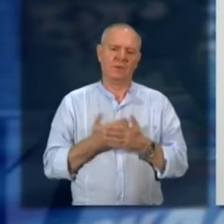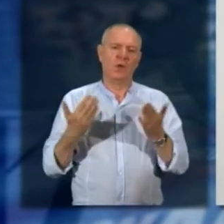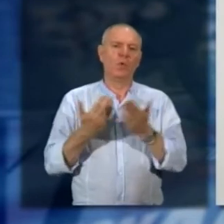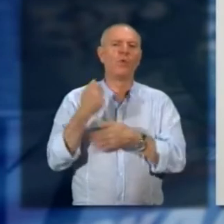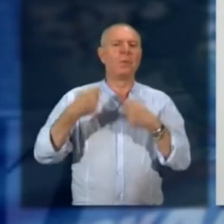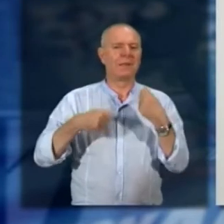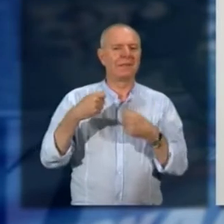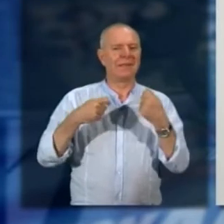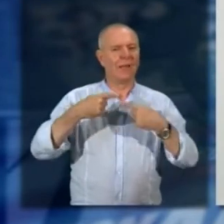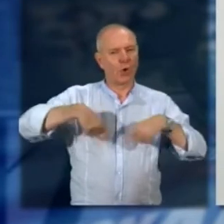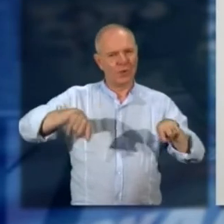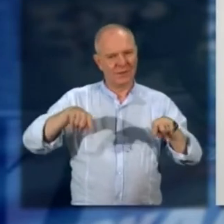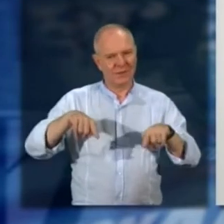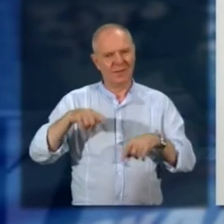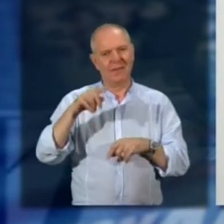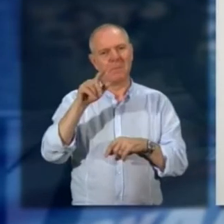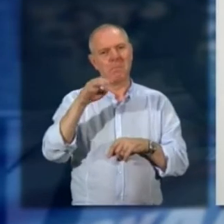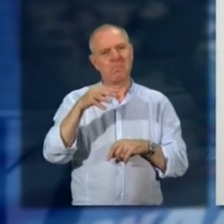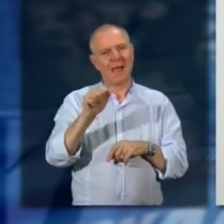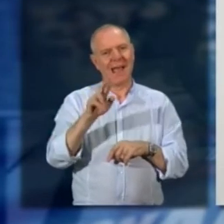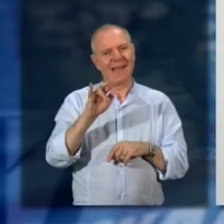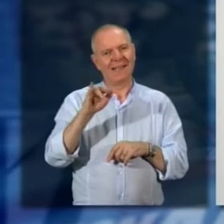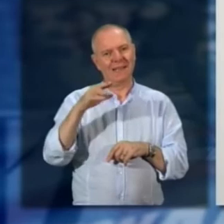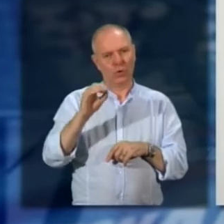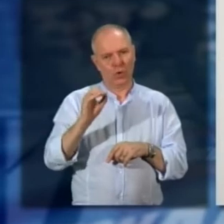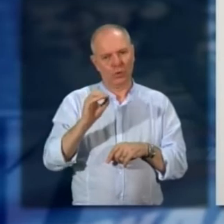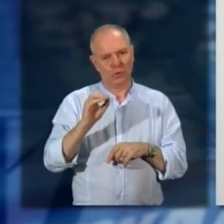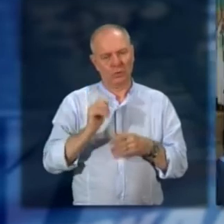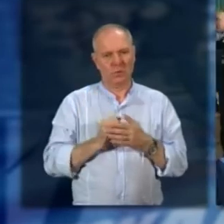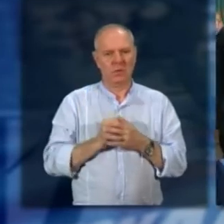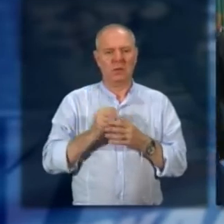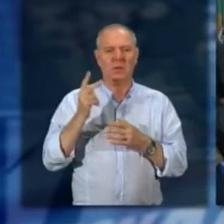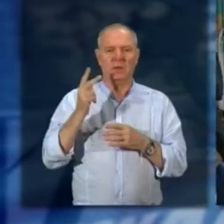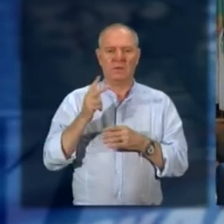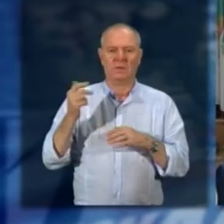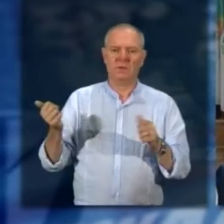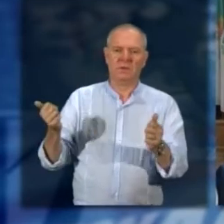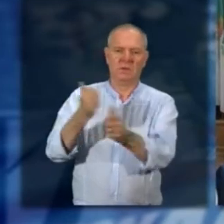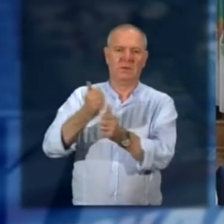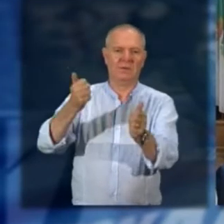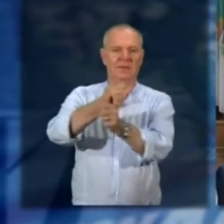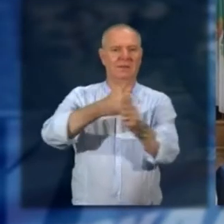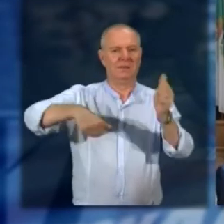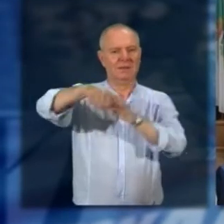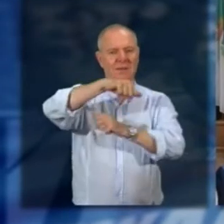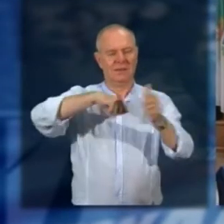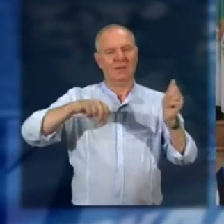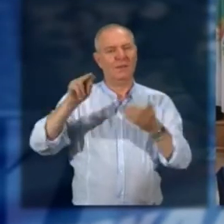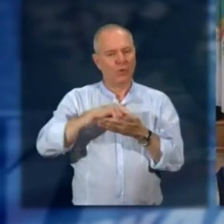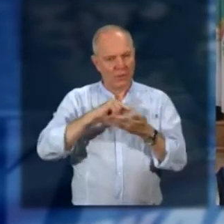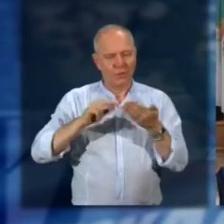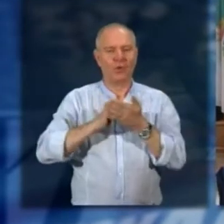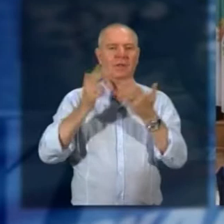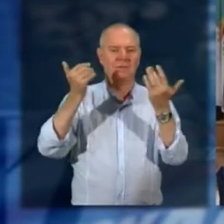consiglio aronese il leghista Tommaso Marino al suo posto come capogruppo di maggioranza è stata designata Paola Bonetti dopo le votazioni saluti